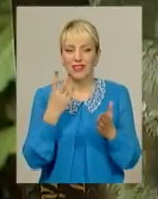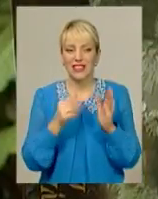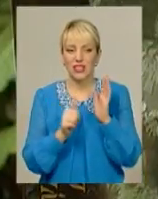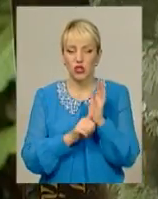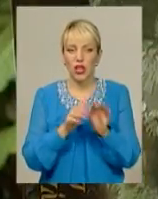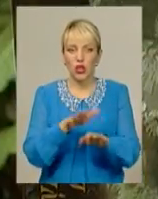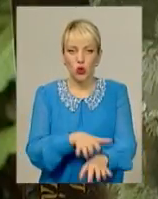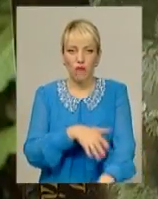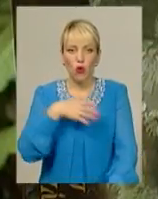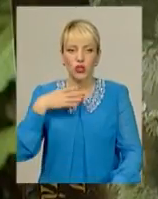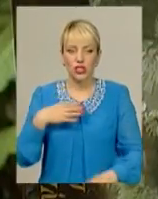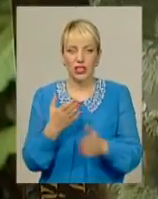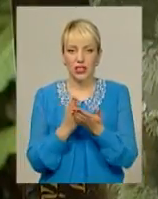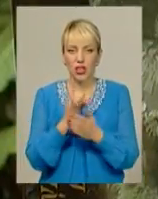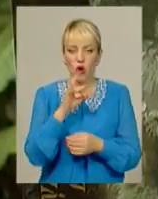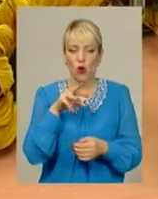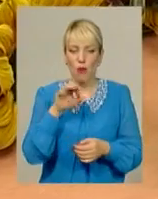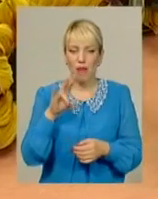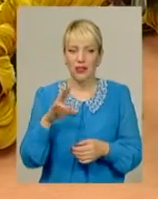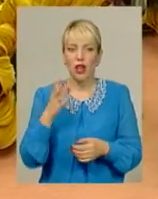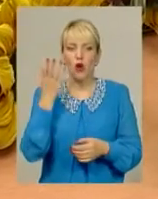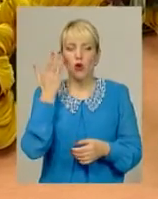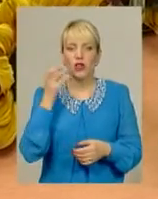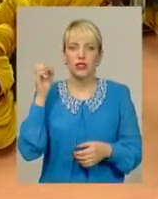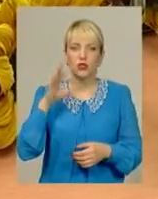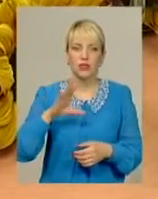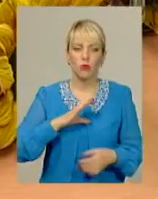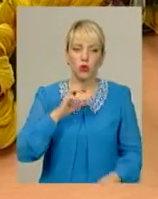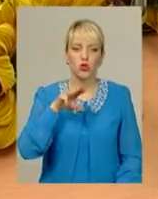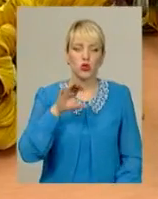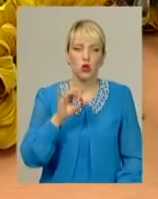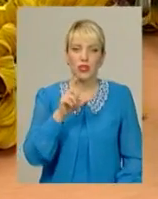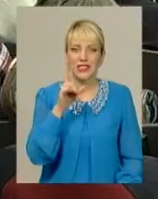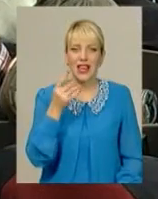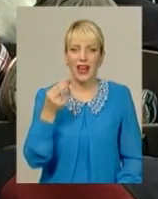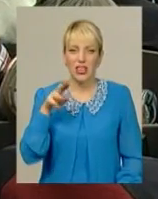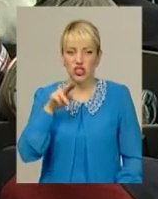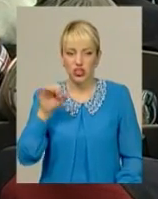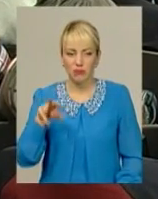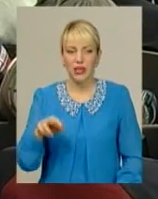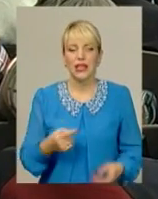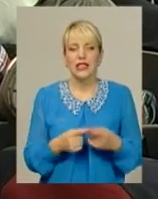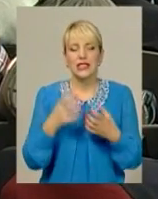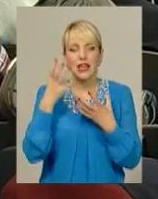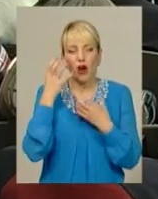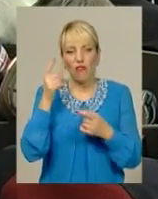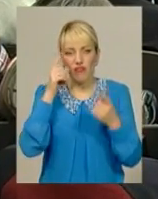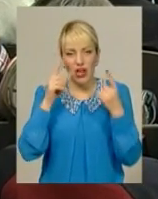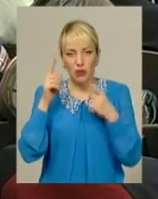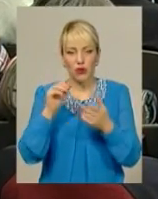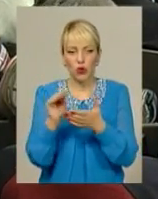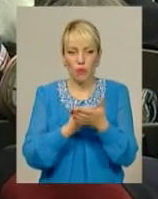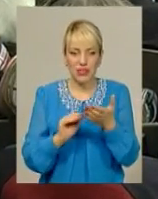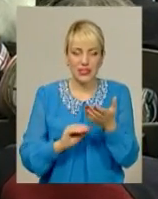найдовгоочікуванішу книгу «Роман, коли сонце було стозрячим, амулет волхва». Захоплюючи фентезі, пані Оксана писала та